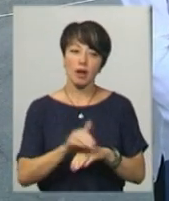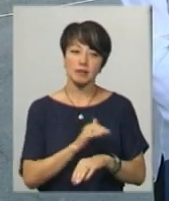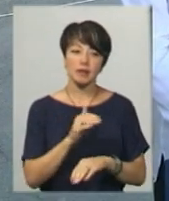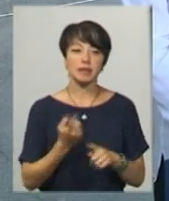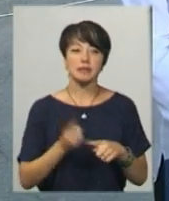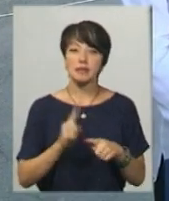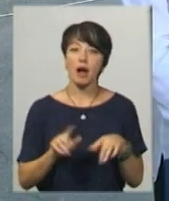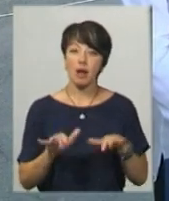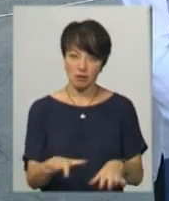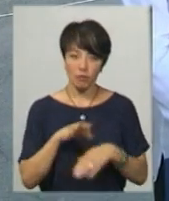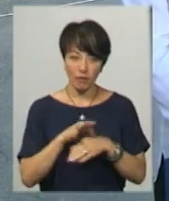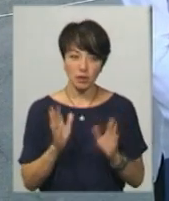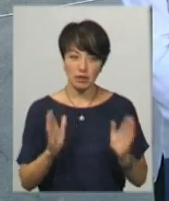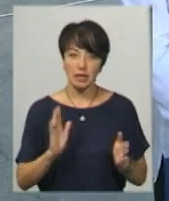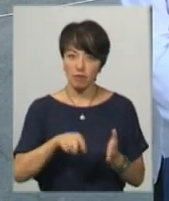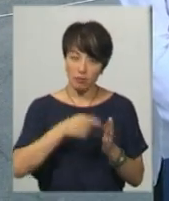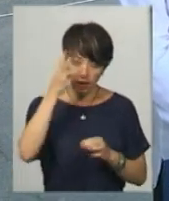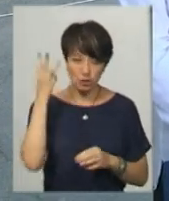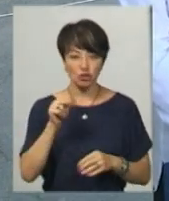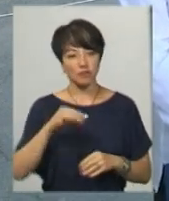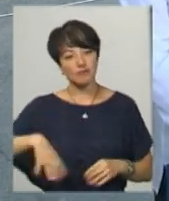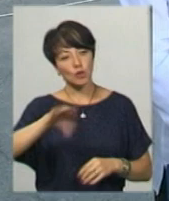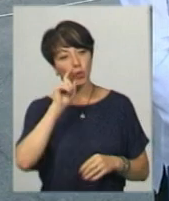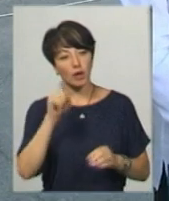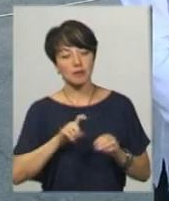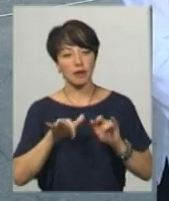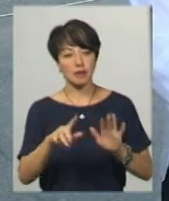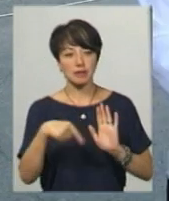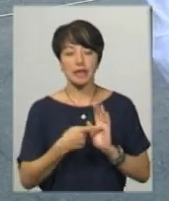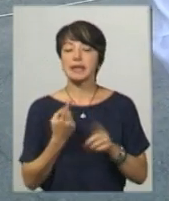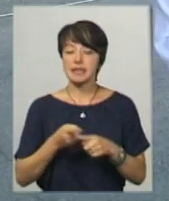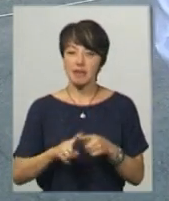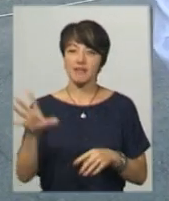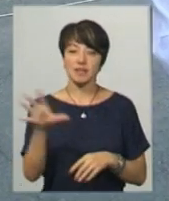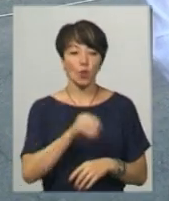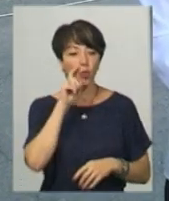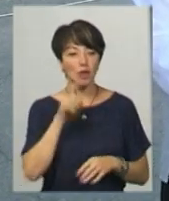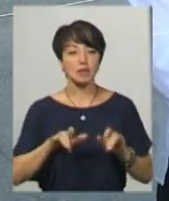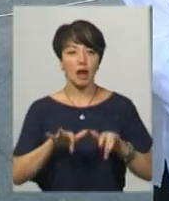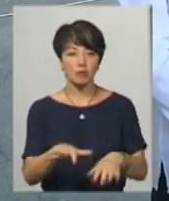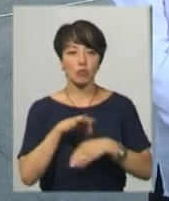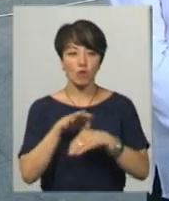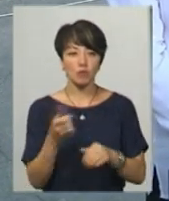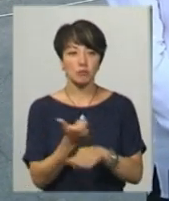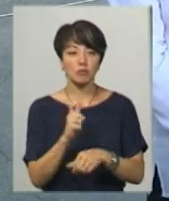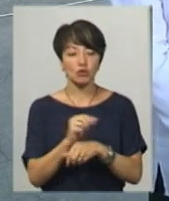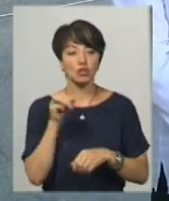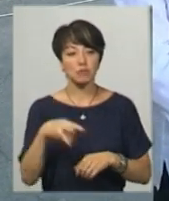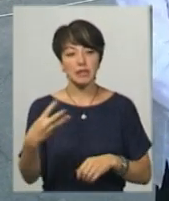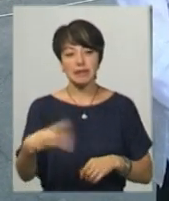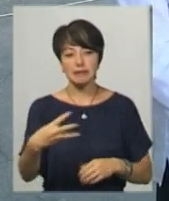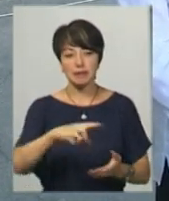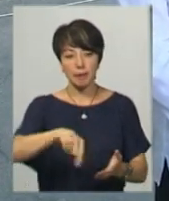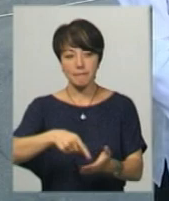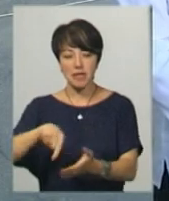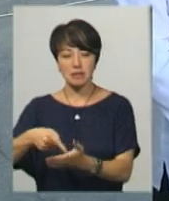ця акція проводиться тільки у Хмельницькому чи це всеукраїнська акція? Це всеукраїнська акція. Акція проводиться в більш ніж 30 містах